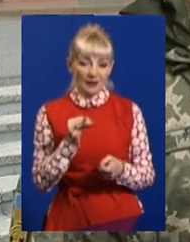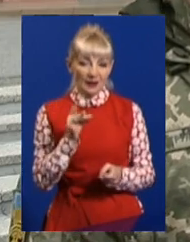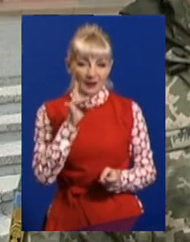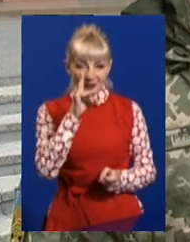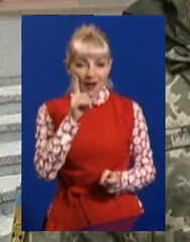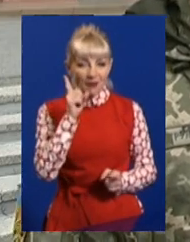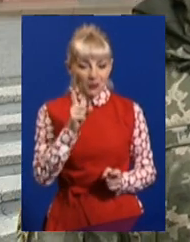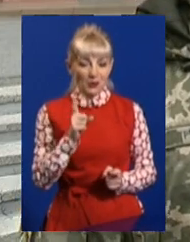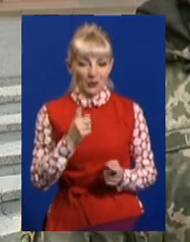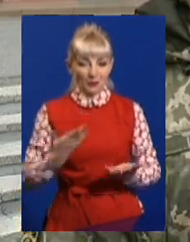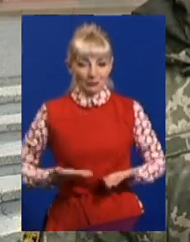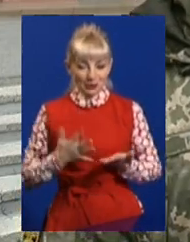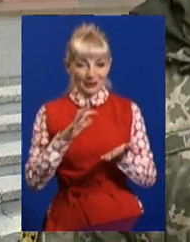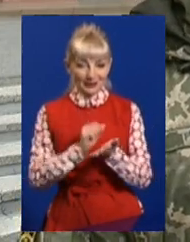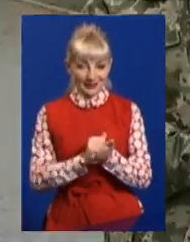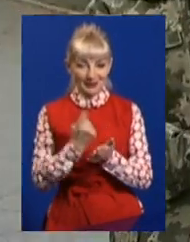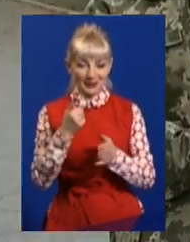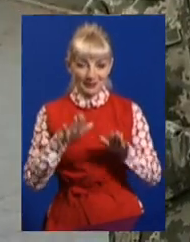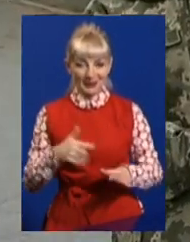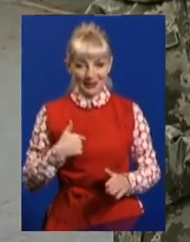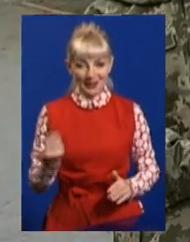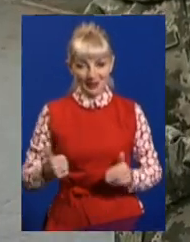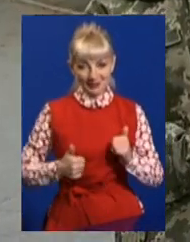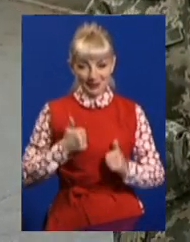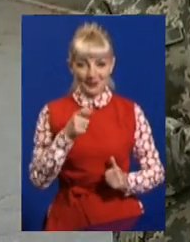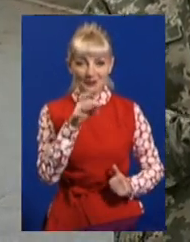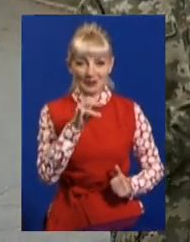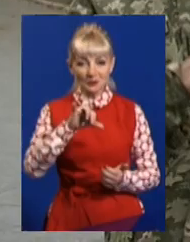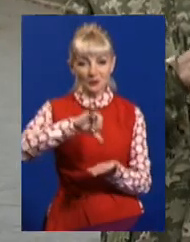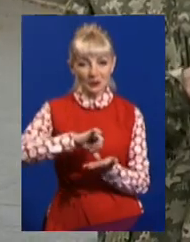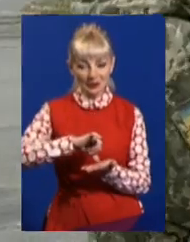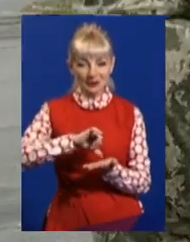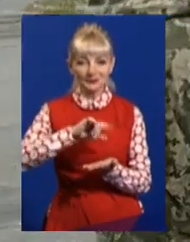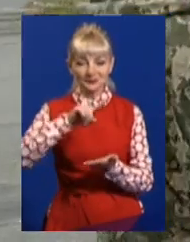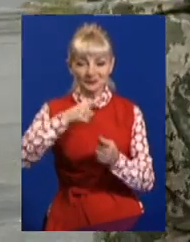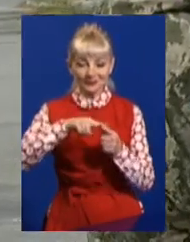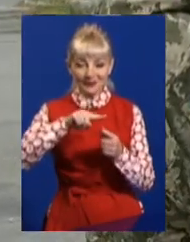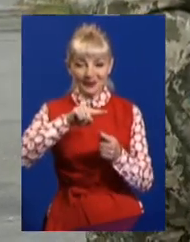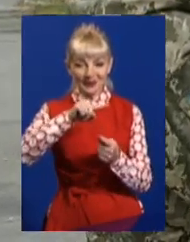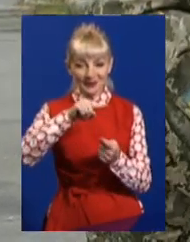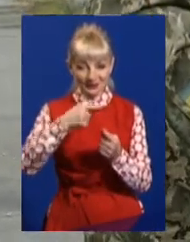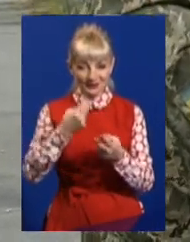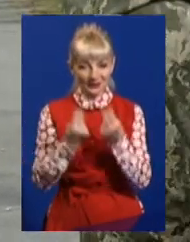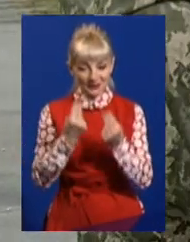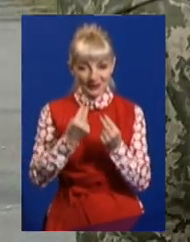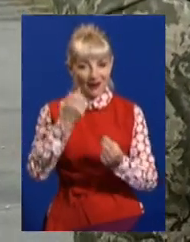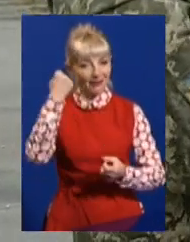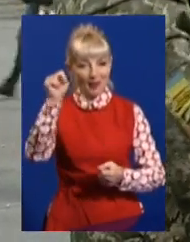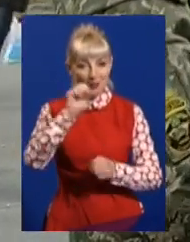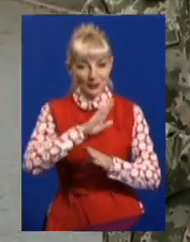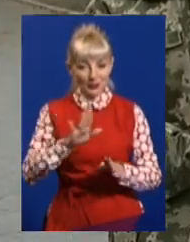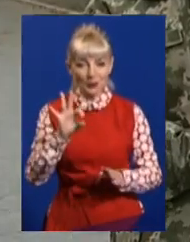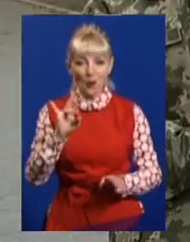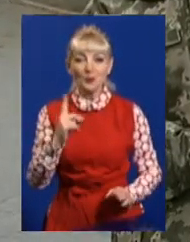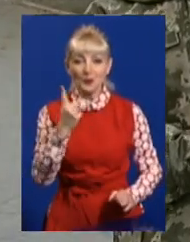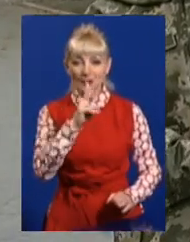зайняв перше місце, і я не пішаюся в другому. Олег Зімніков брав участь в іграх нескорених в 2017 році. Він перший, хто здбув для України золоту